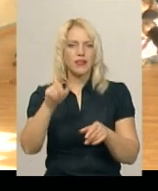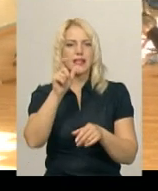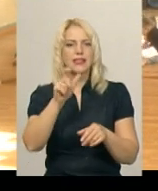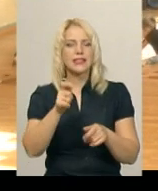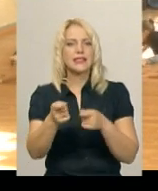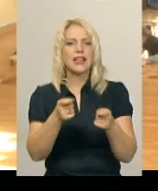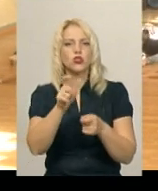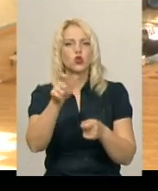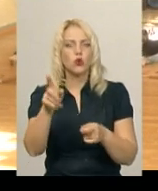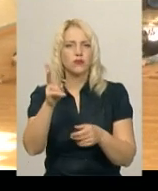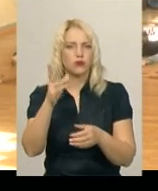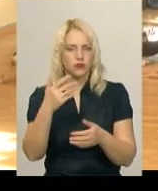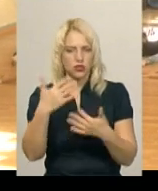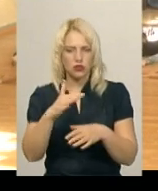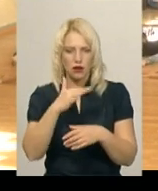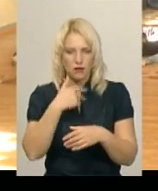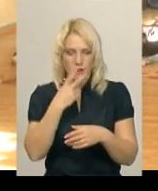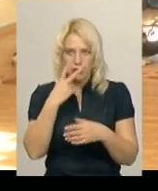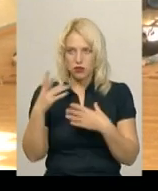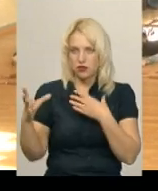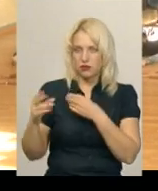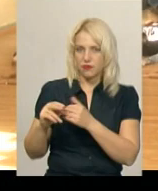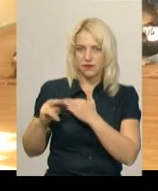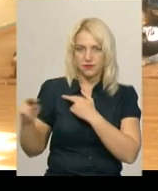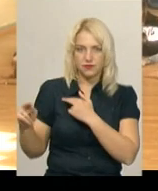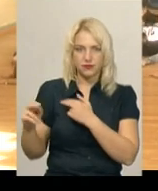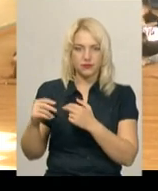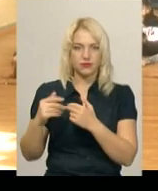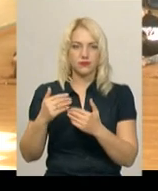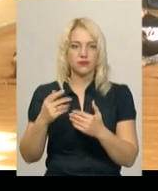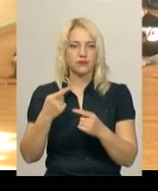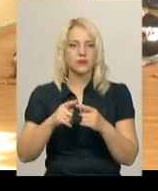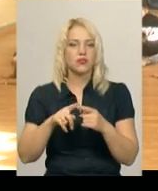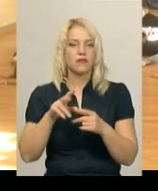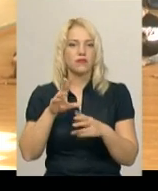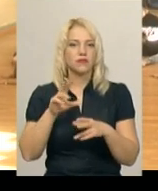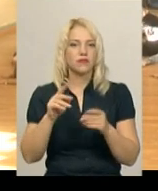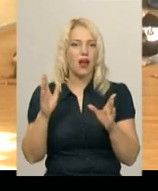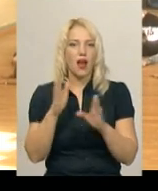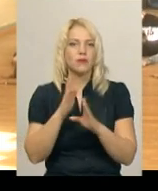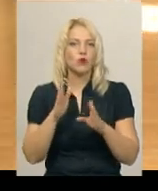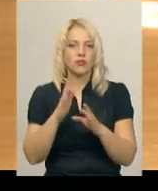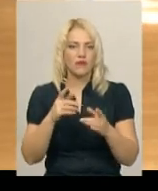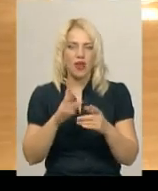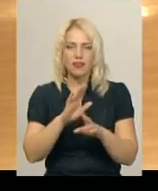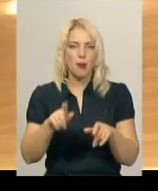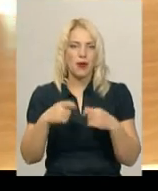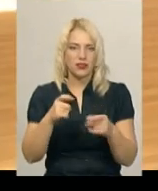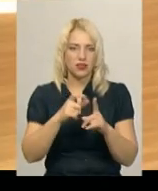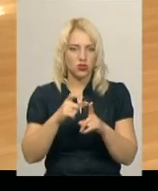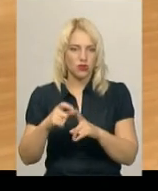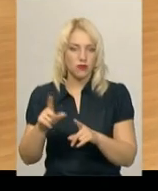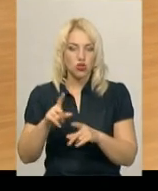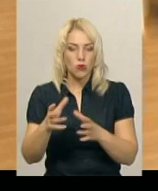Чемпіонат освіту, і ти дивишся, ти з ними в одній категорії, і ти з ними змагаєшся. Ця атмосфера, це просто не передати словами. Щоб отримати